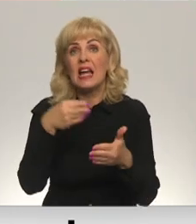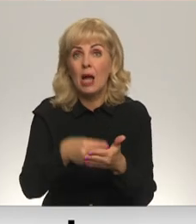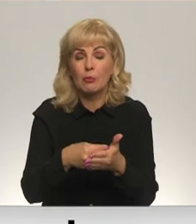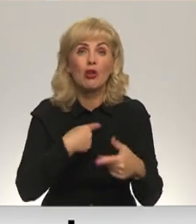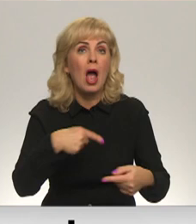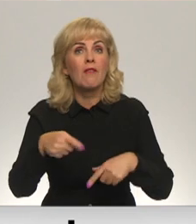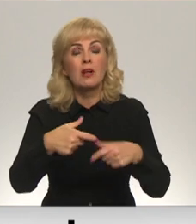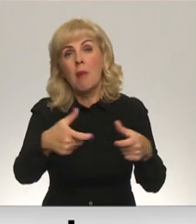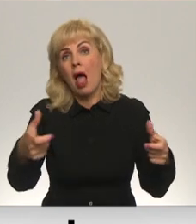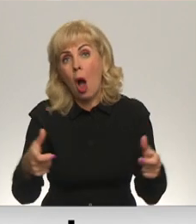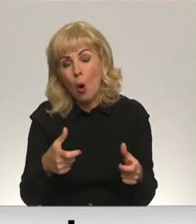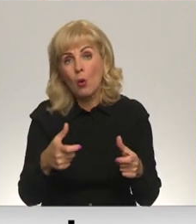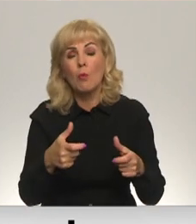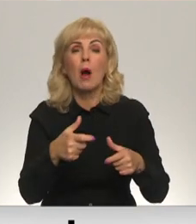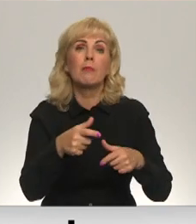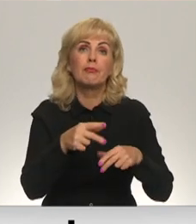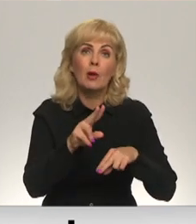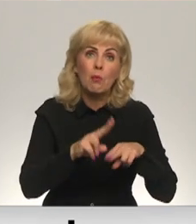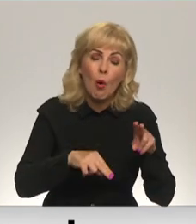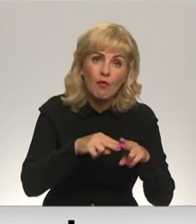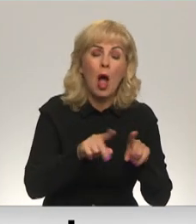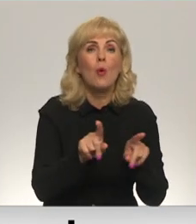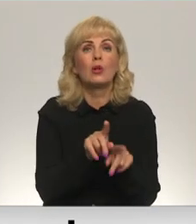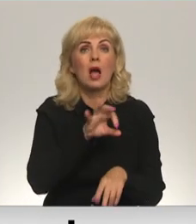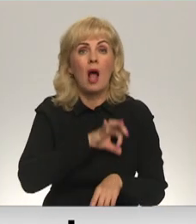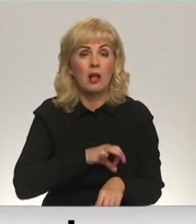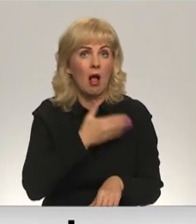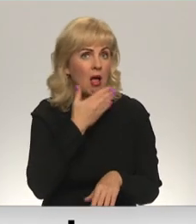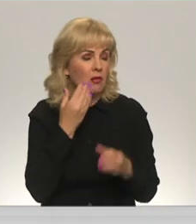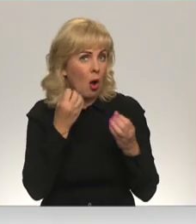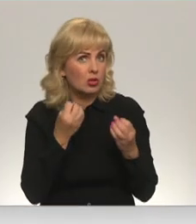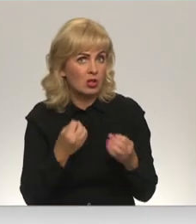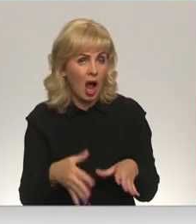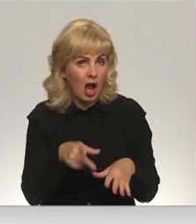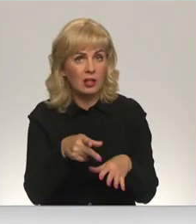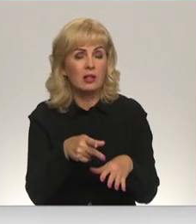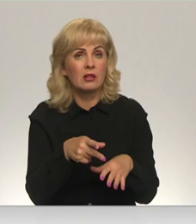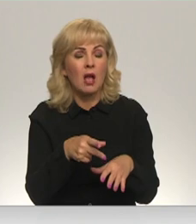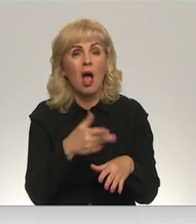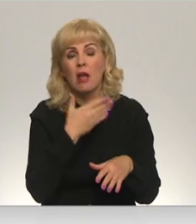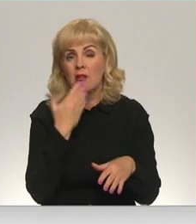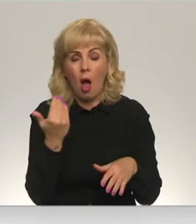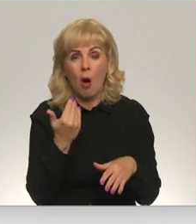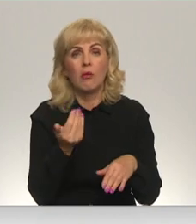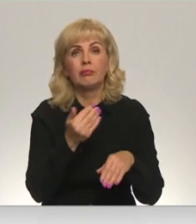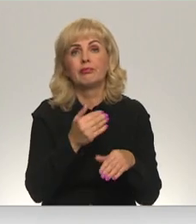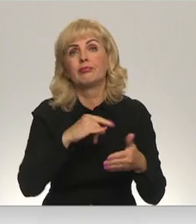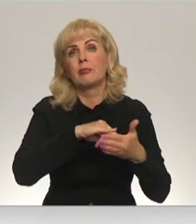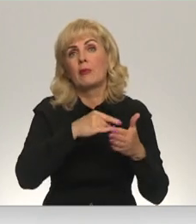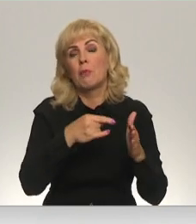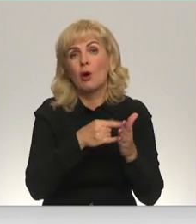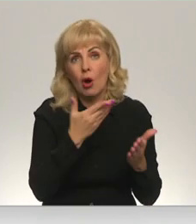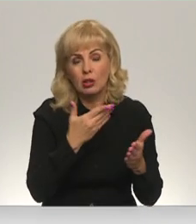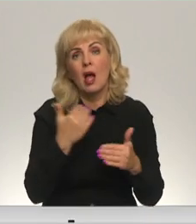futbola laukuma būvai un algām. Nav skaidrs, kāpēc tas finansējums ir aizgājusi konkrētiem projektiem un lildaļa finansējumi ir vienkārši aizgājusi